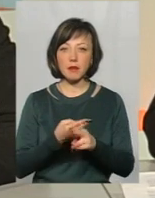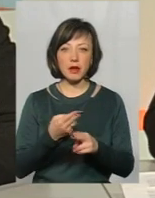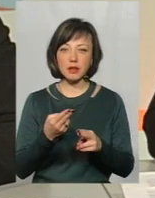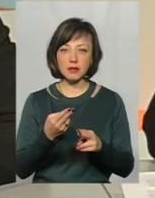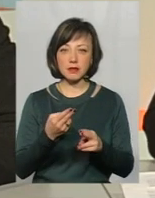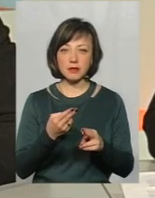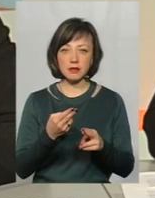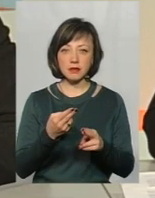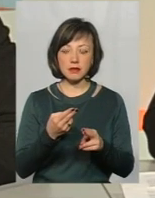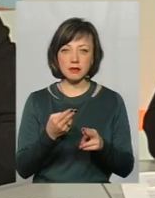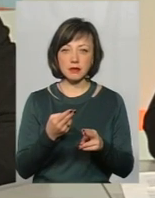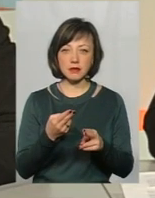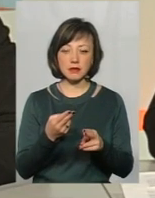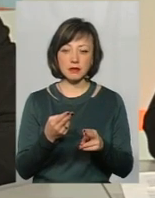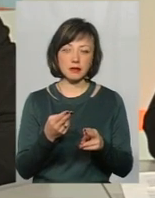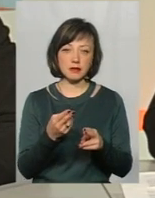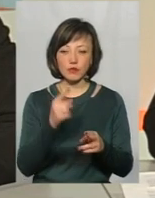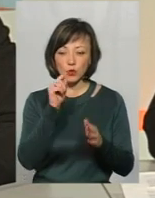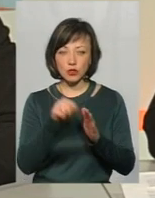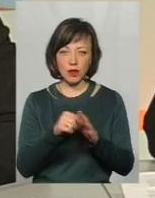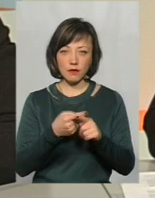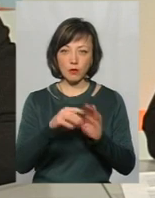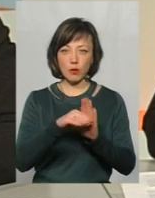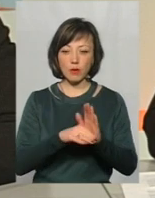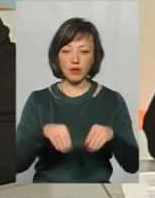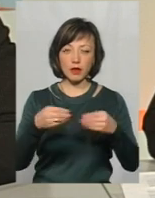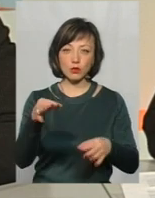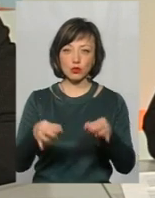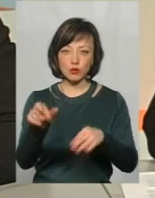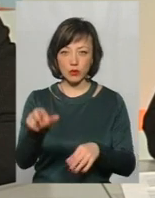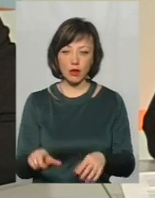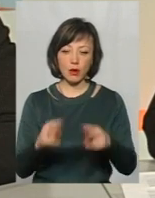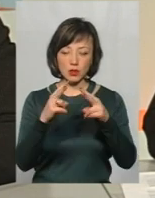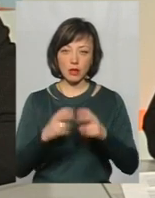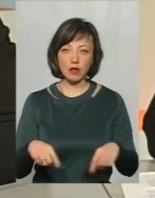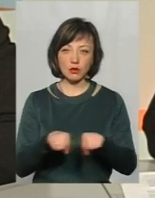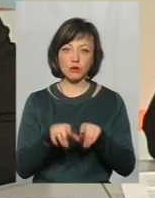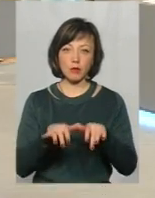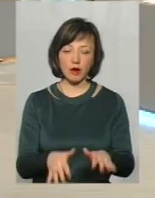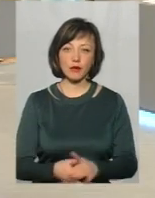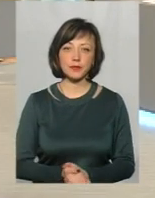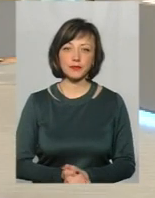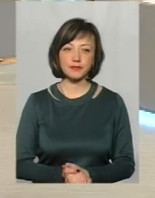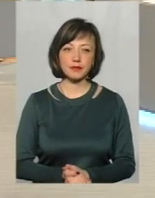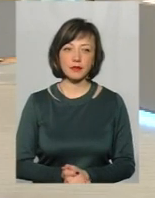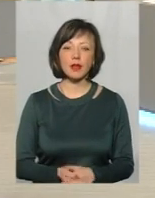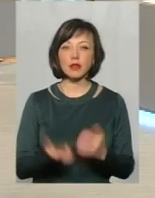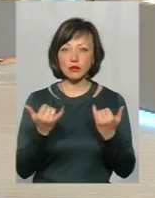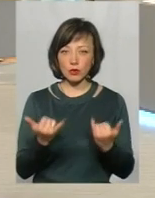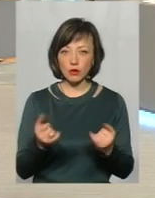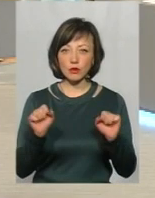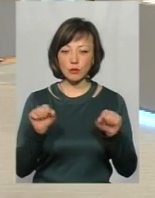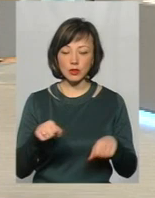алгоритму. Така справа розподіляється, передається судді і суддя відповідно розглядатиме таку справу. Тобто, ми на сьогодні вже можемо